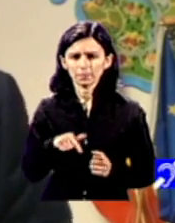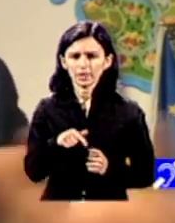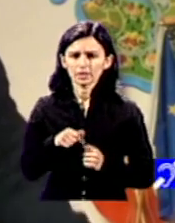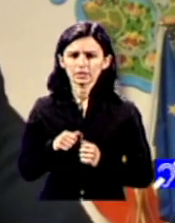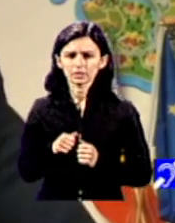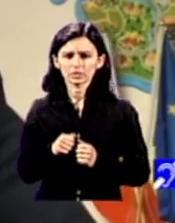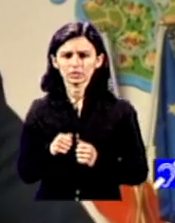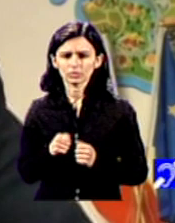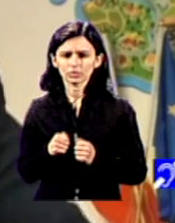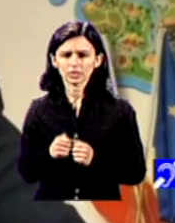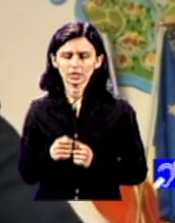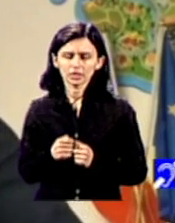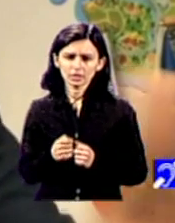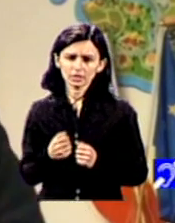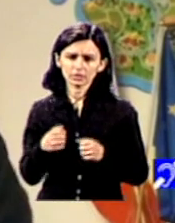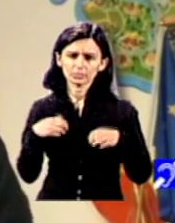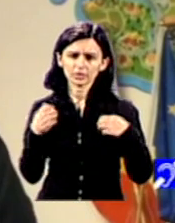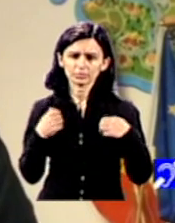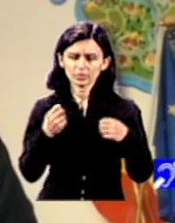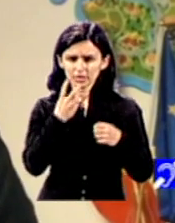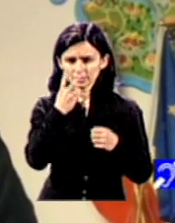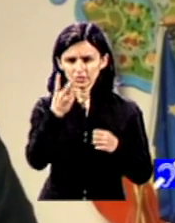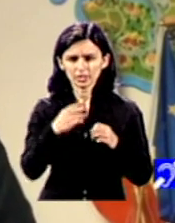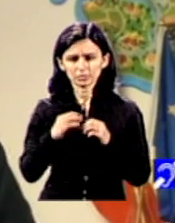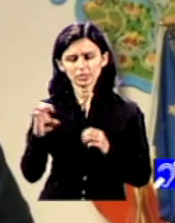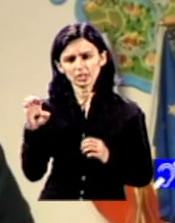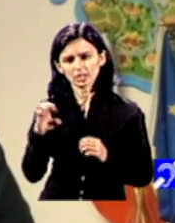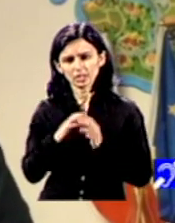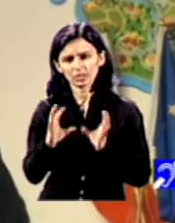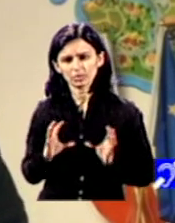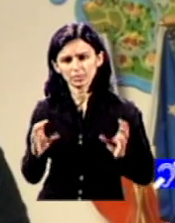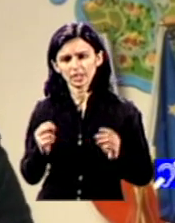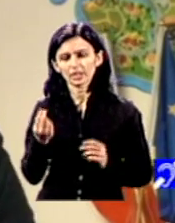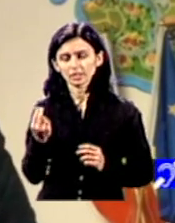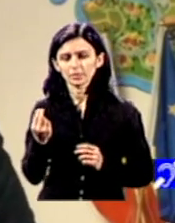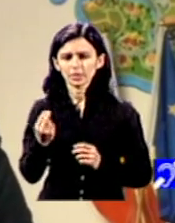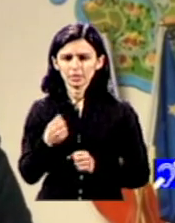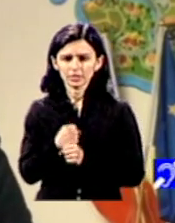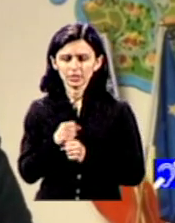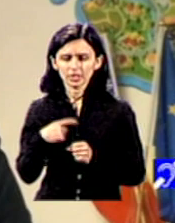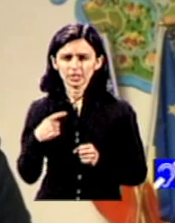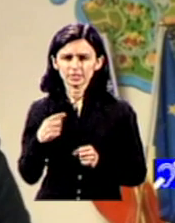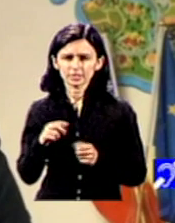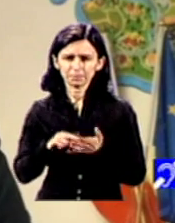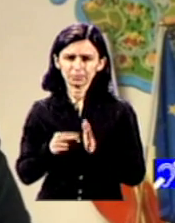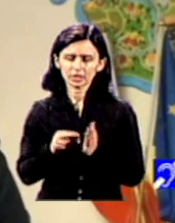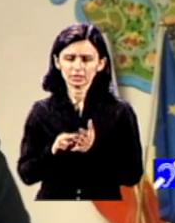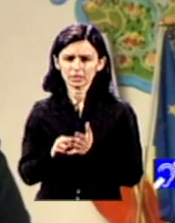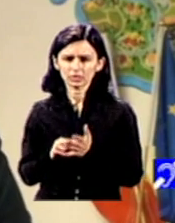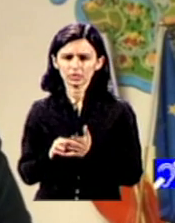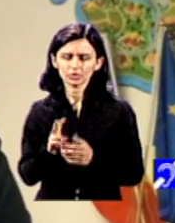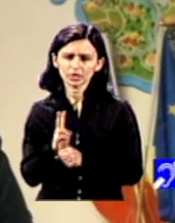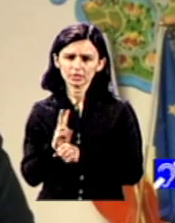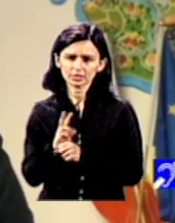bucura să vedem și în România cât mai bine implementat și anume există în acest moment tehnologie asistive inovative pentru